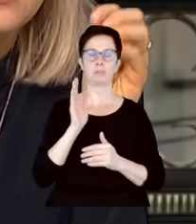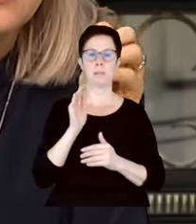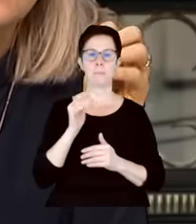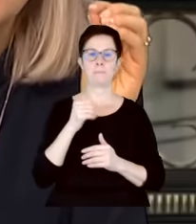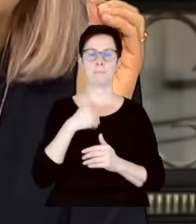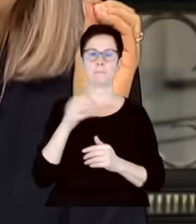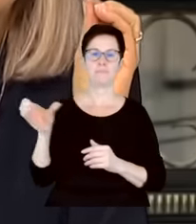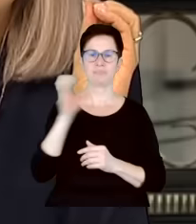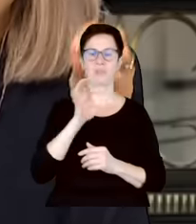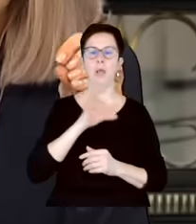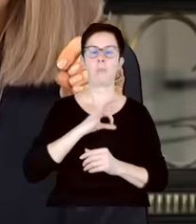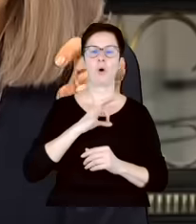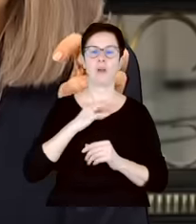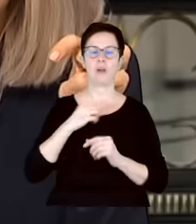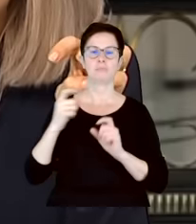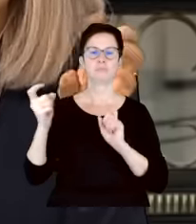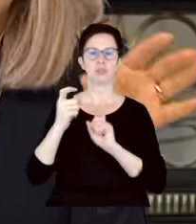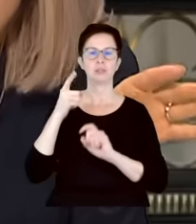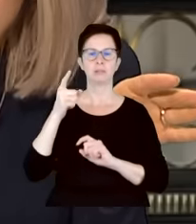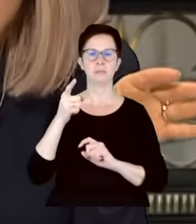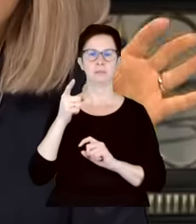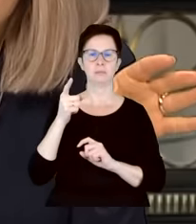jako kontrkandydata, o ile pamiętam,